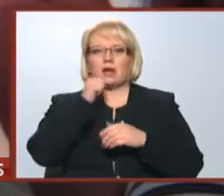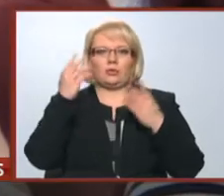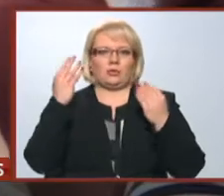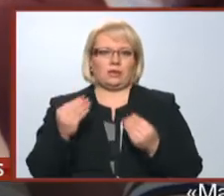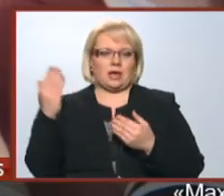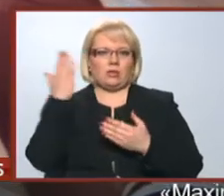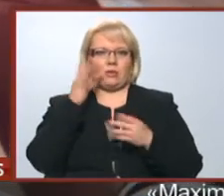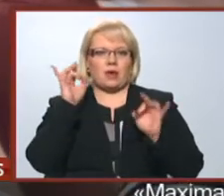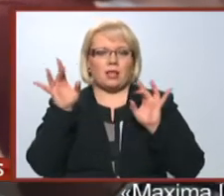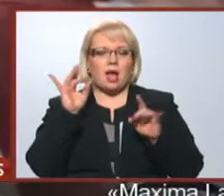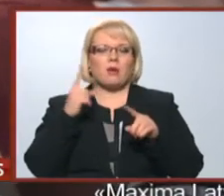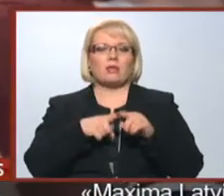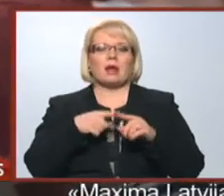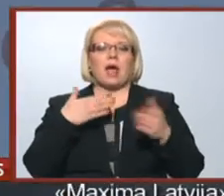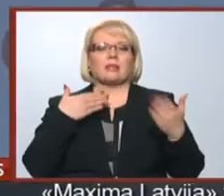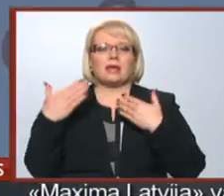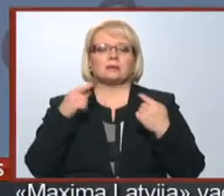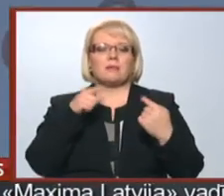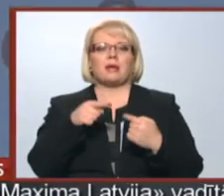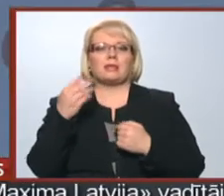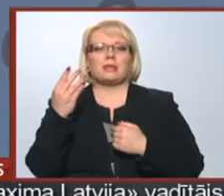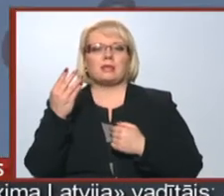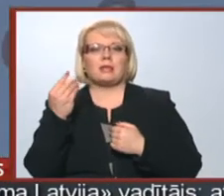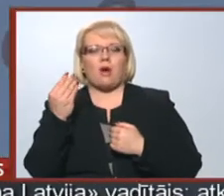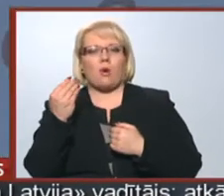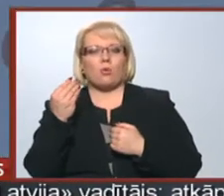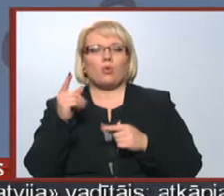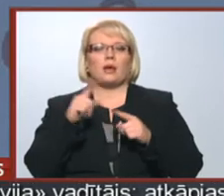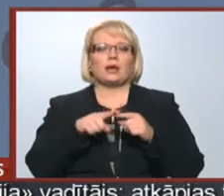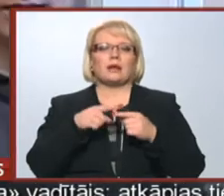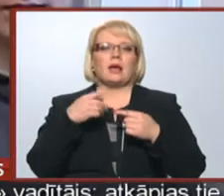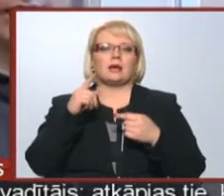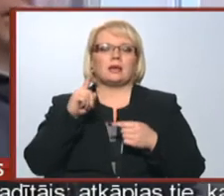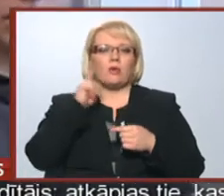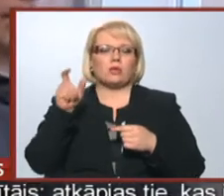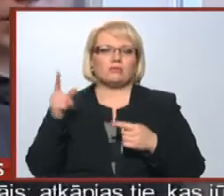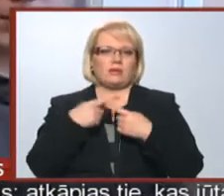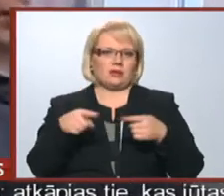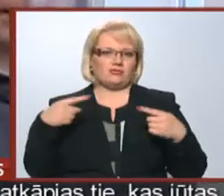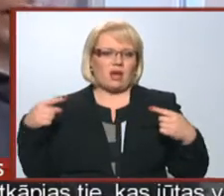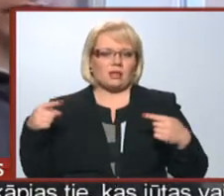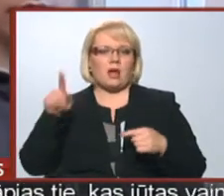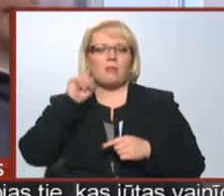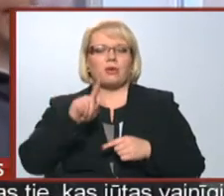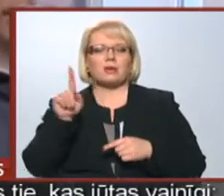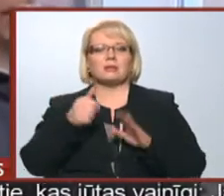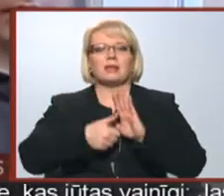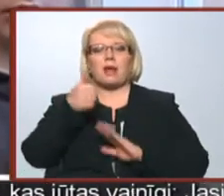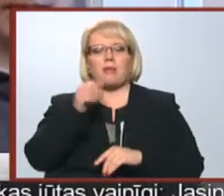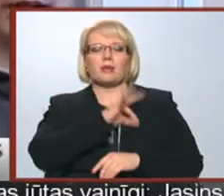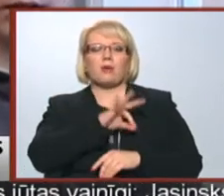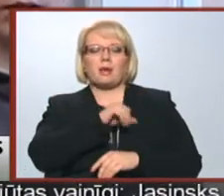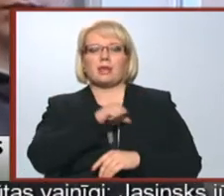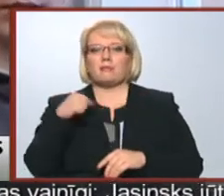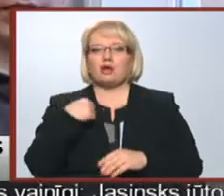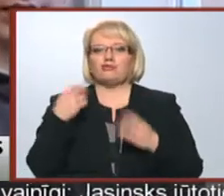Apsauvējošo klāšu skolē no attieksmi pret naudas aizņemšanos gan ir visai dažādi. Es domāju, protams, ir labāk nopelnīt pašam